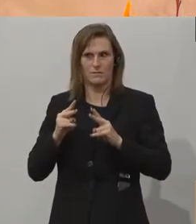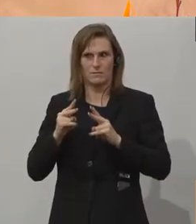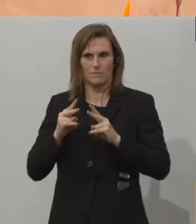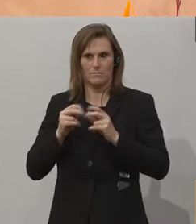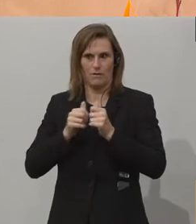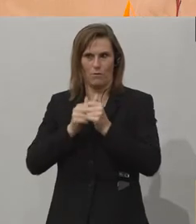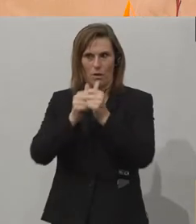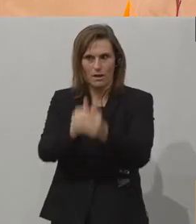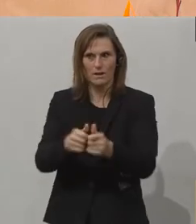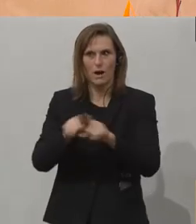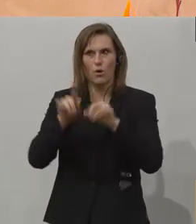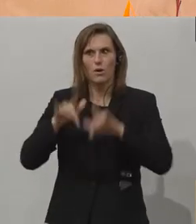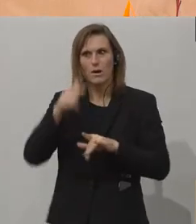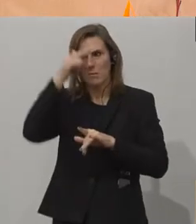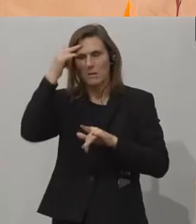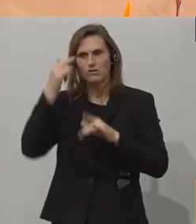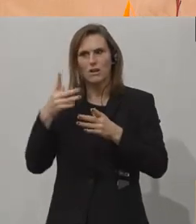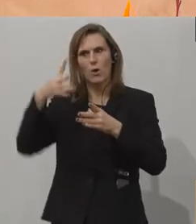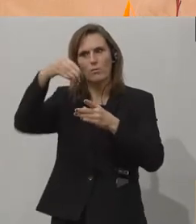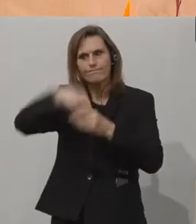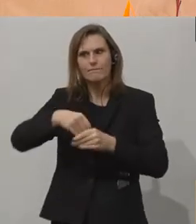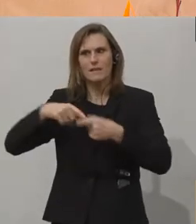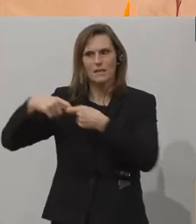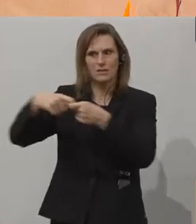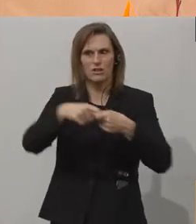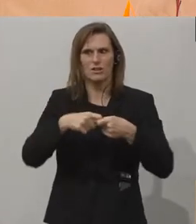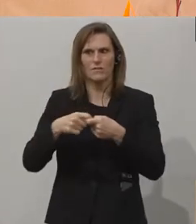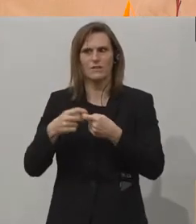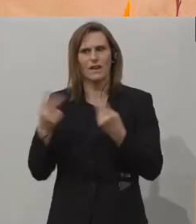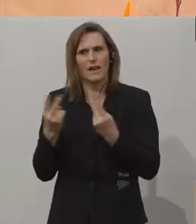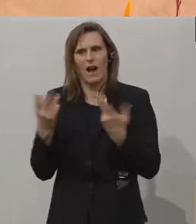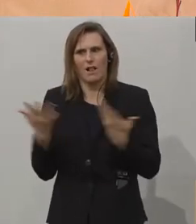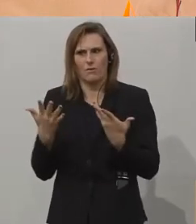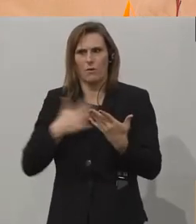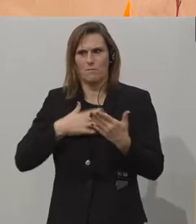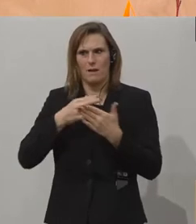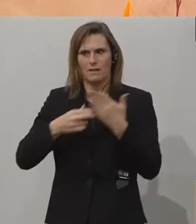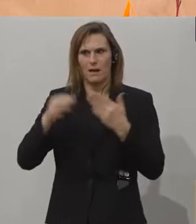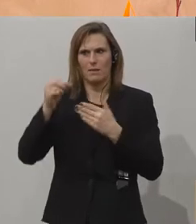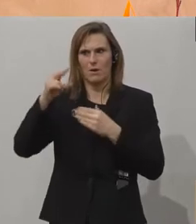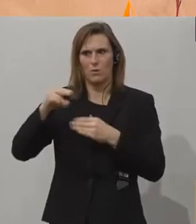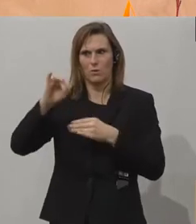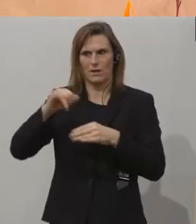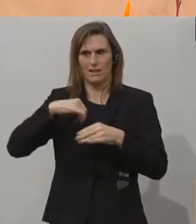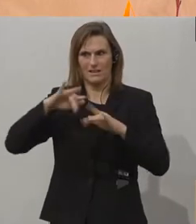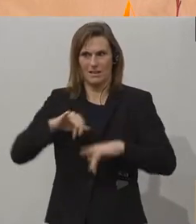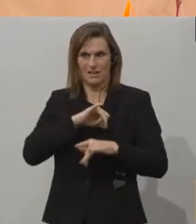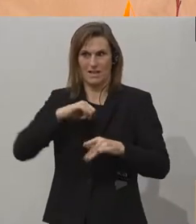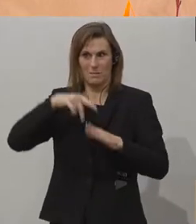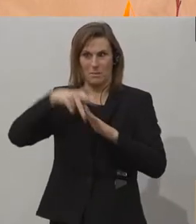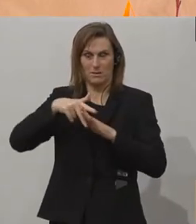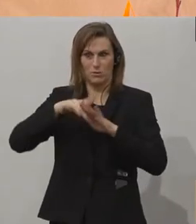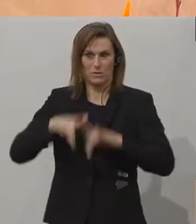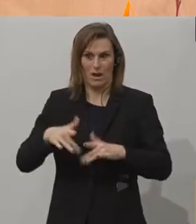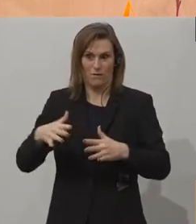Menschen mit Behinderung gesellschaftliche Teilhabe auf allen Ebenen haben können. Mein Name ist Andreas Onea, ich habe selbst eine Behinderung und somit ist dieses